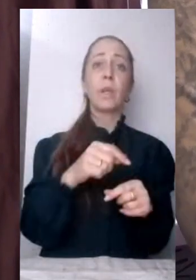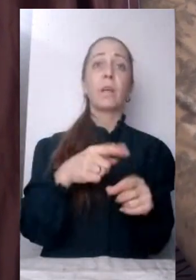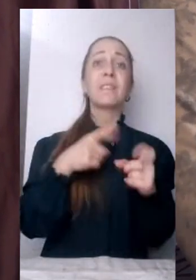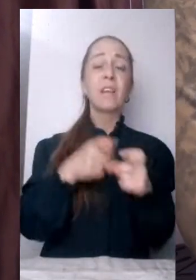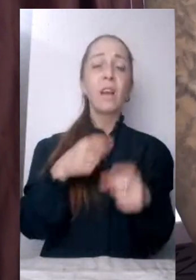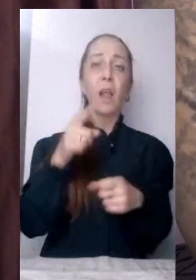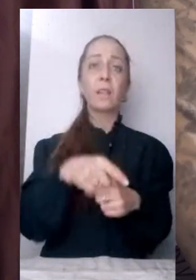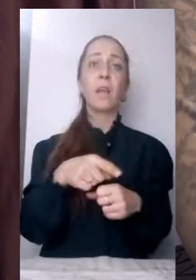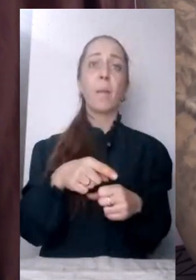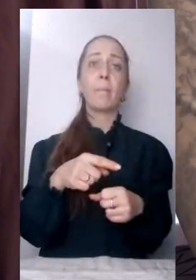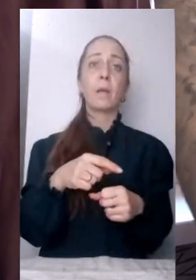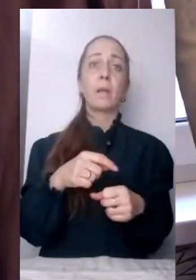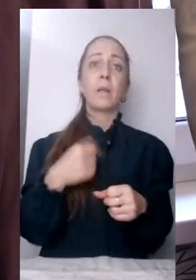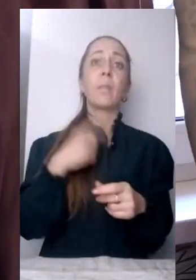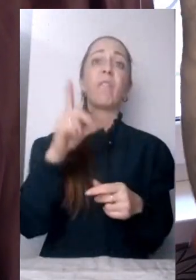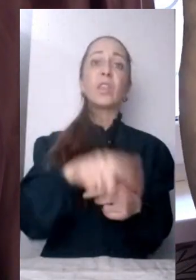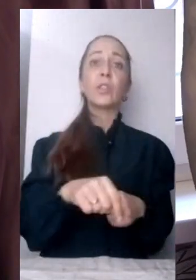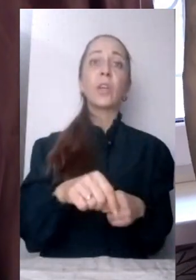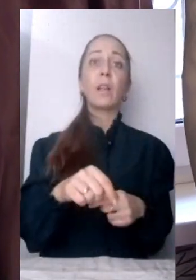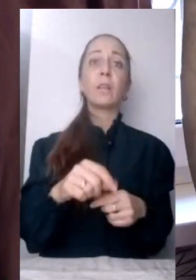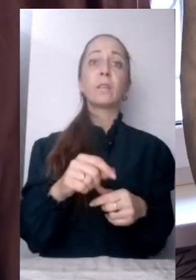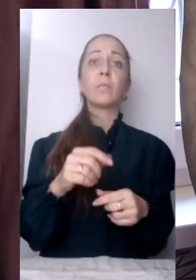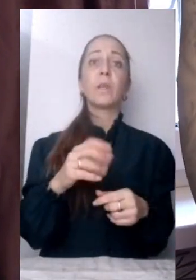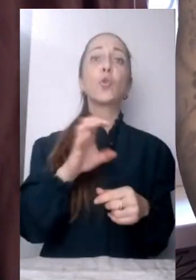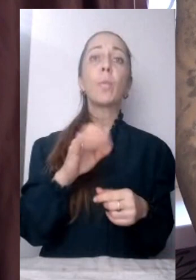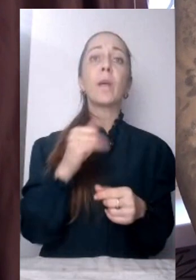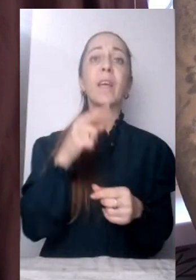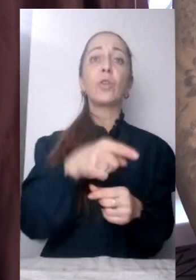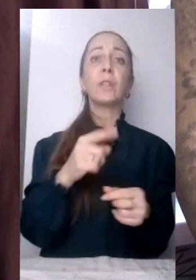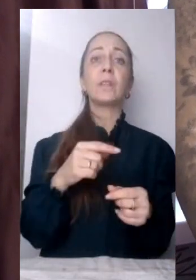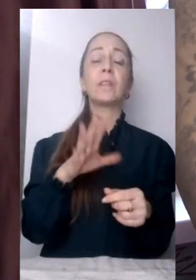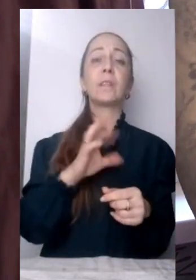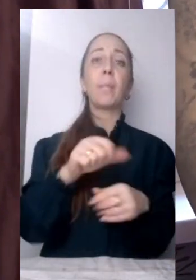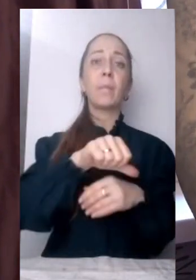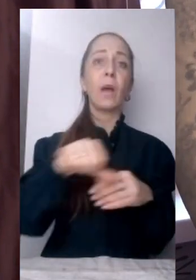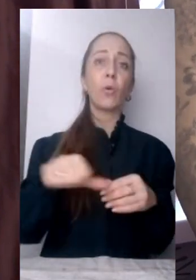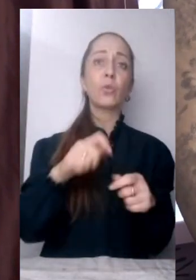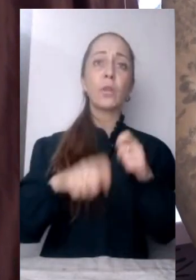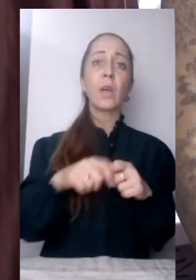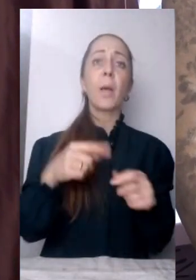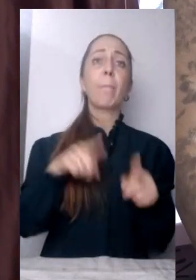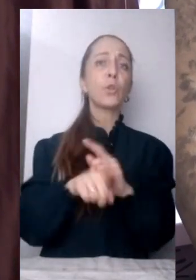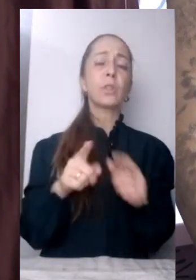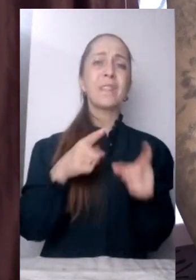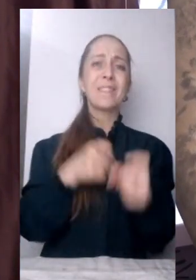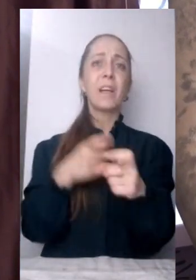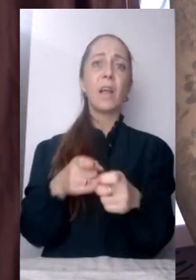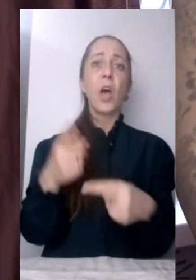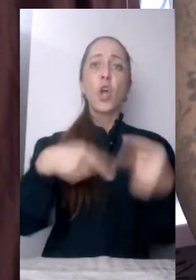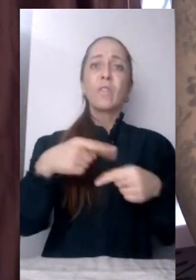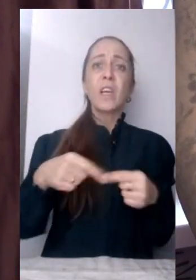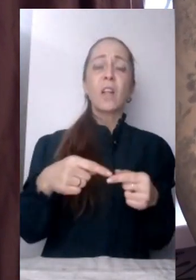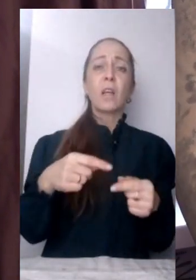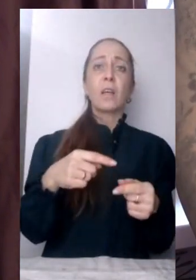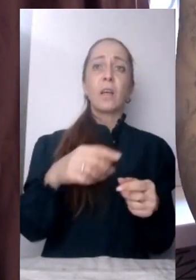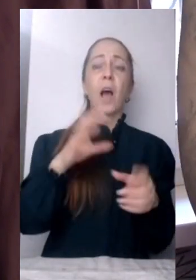виїжджали, об'їжджали Суми, і вони там на коридор, там почали стріляти, всіх розвернули назад. ресурсами не також. Там затори, і